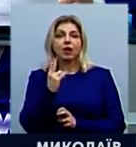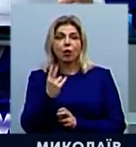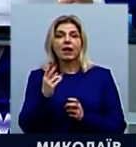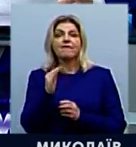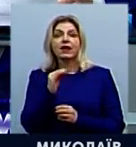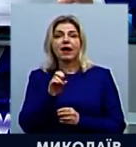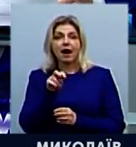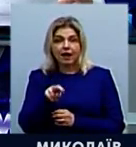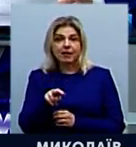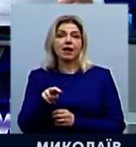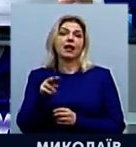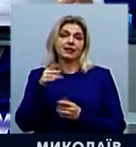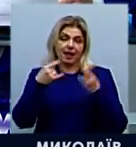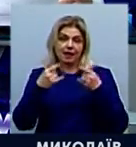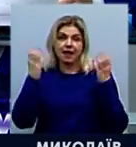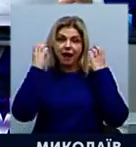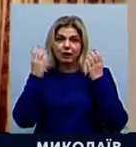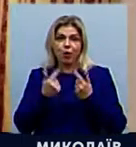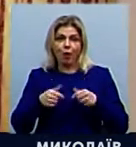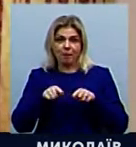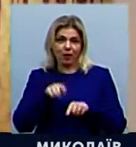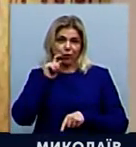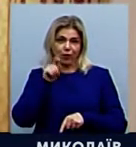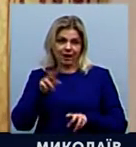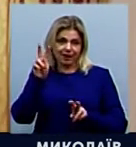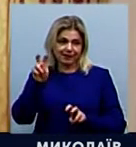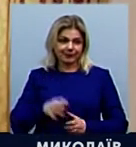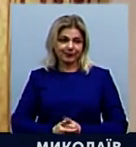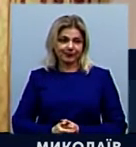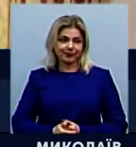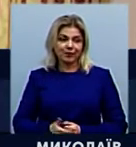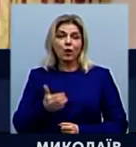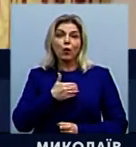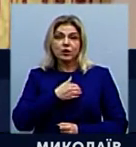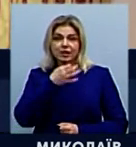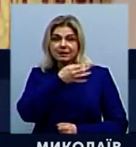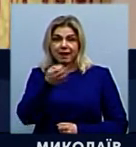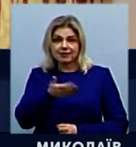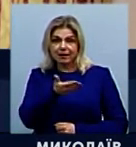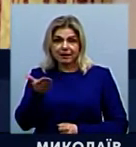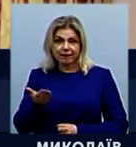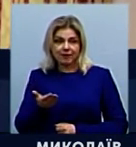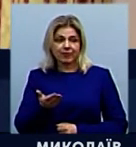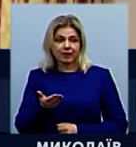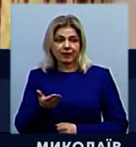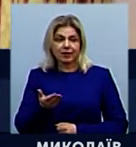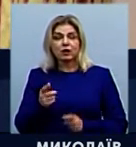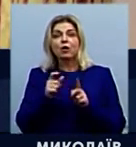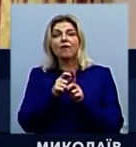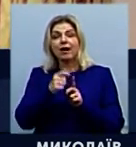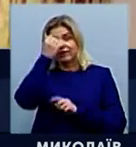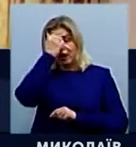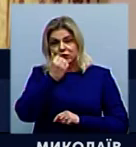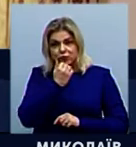суспільної телерадіокомпанії «України». Хочу сказати вам найтепліші слова вдячності